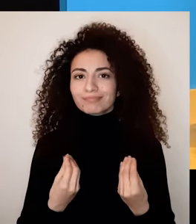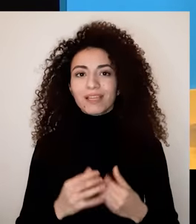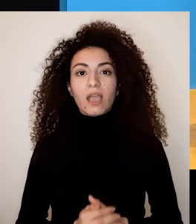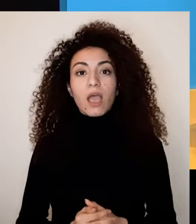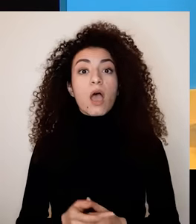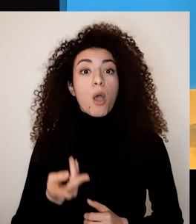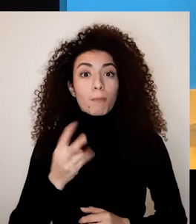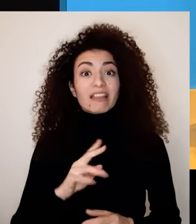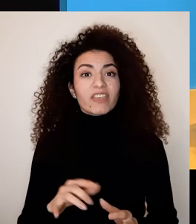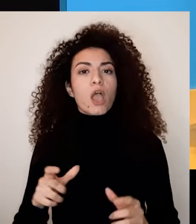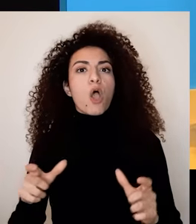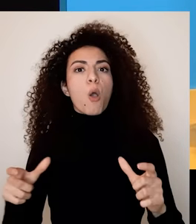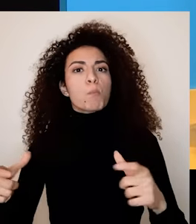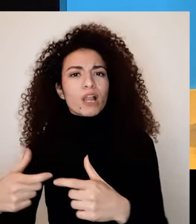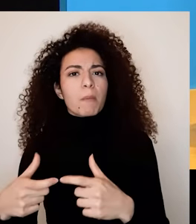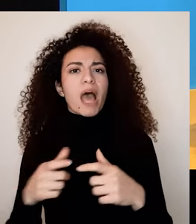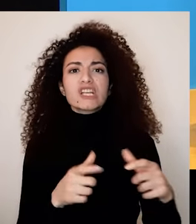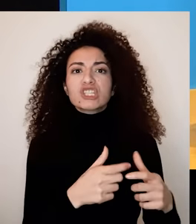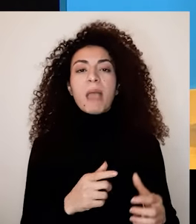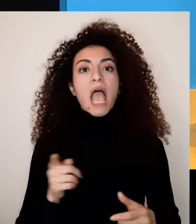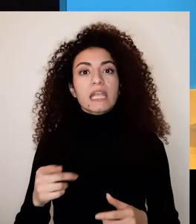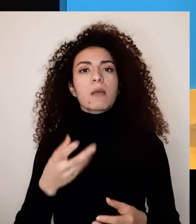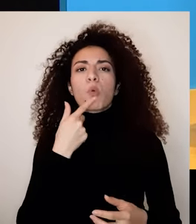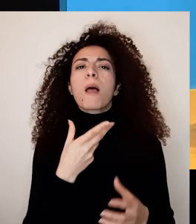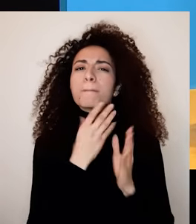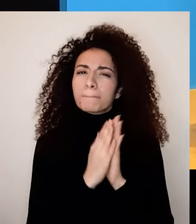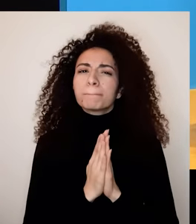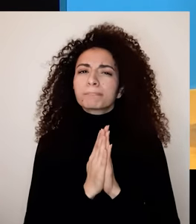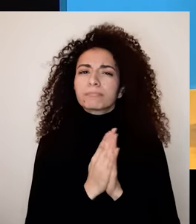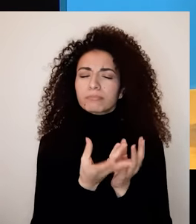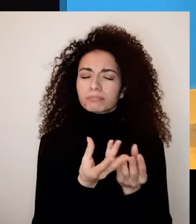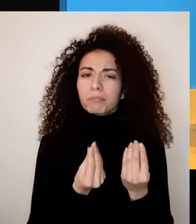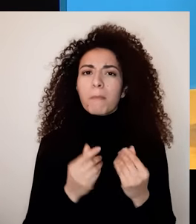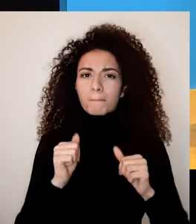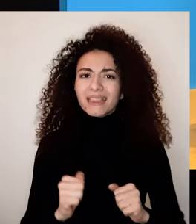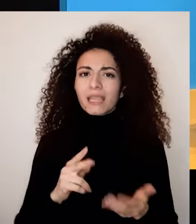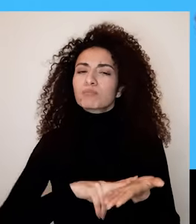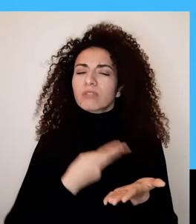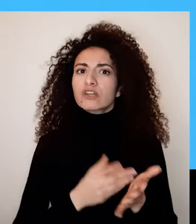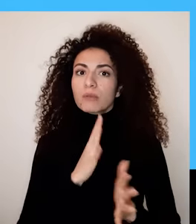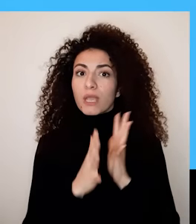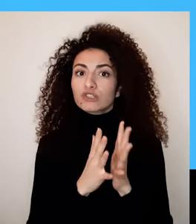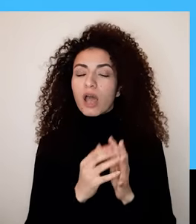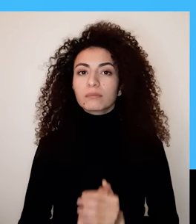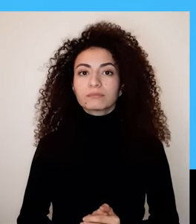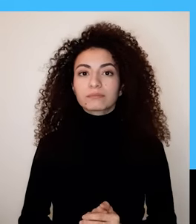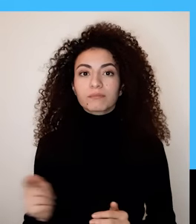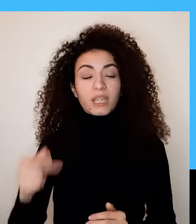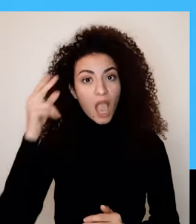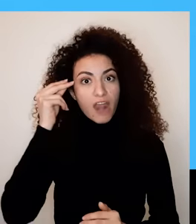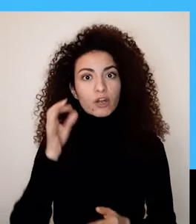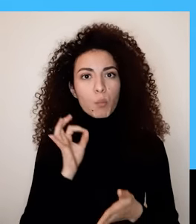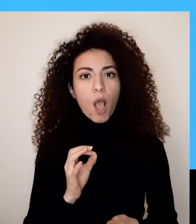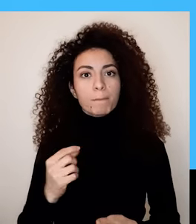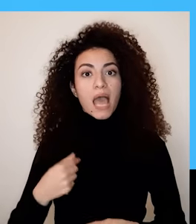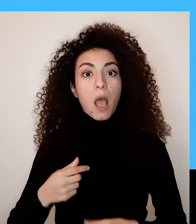كمان أن تطلب مترجم لغة إشارة ببعض المؤتمرات حتى تقدر تتابع كغيرة من المشاركات وفهمت أنه مش لازم